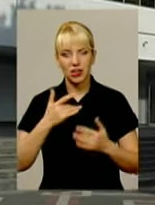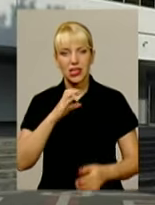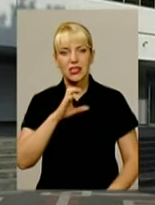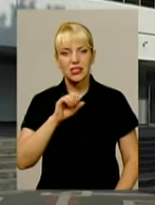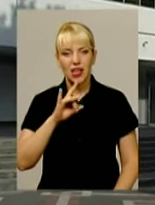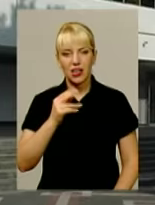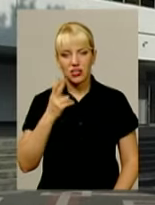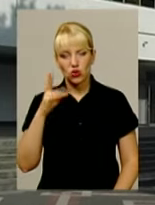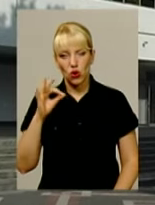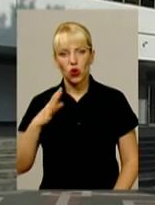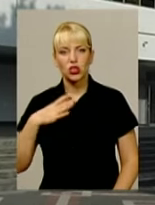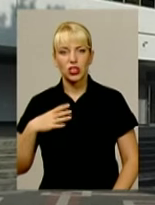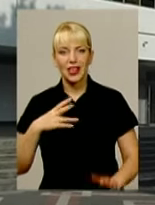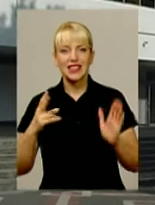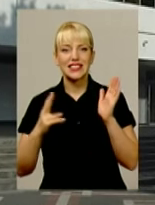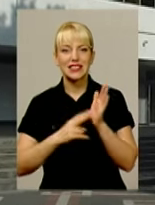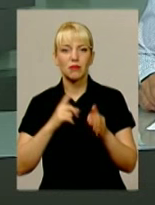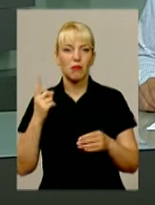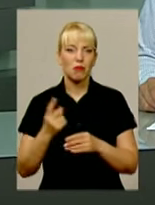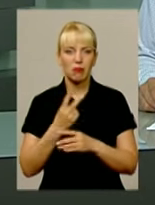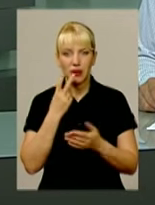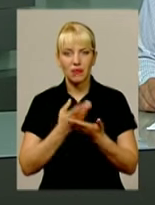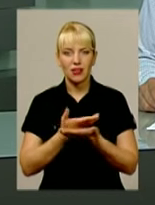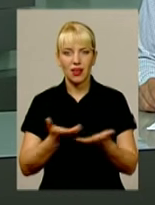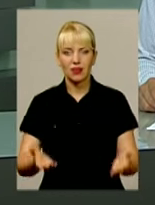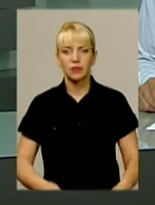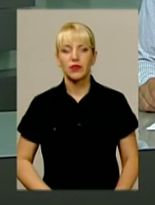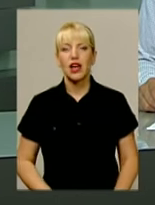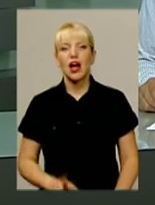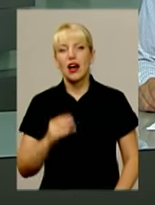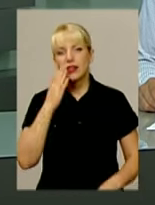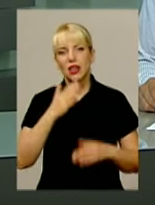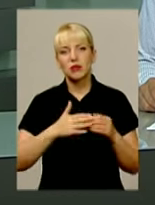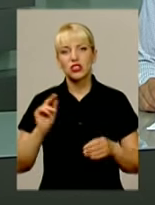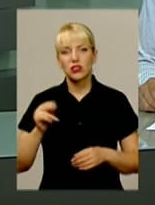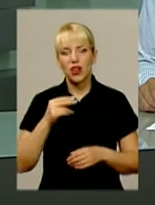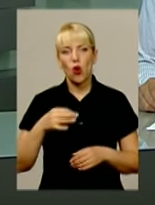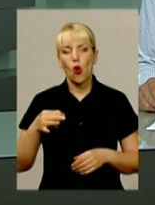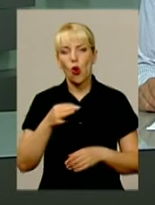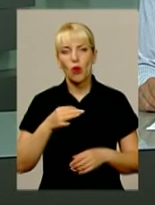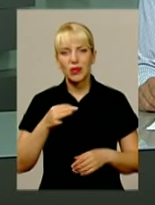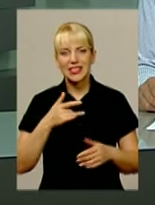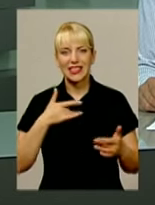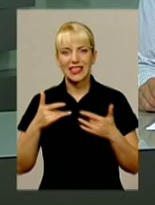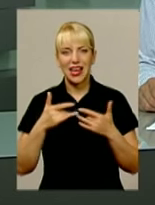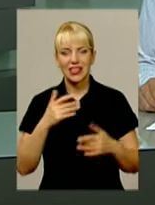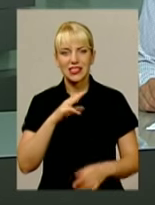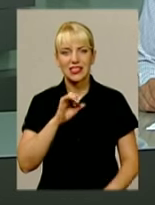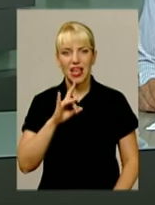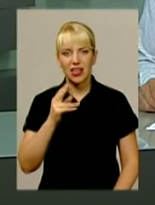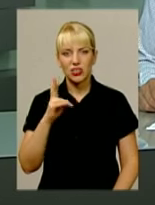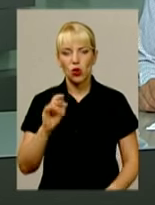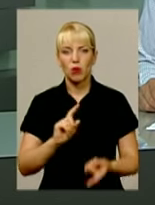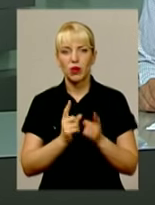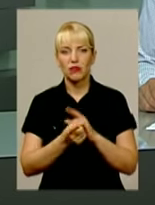чекає сім прем'єр. А в найближчий четвер обласний академічний музично-драматичний театр імені Старицького